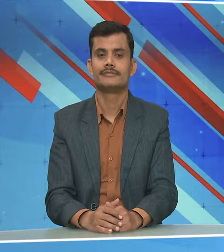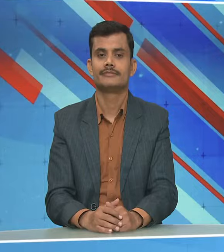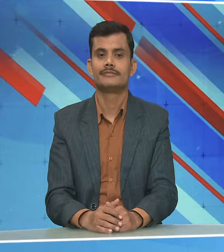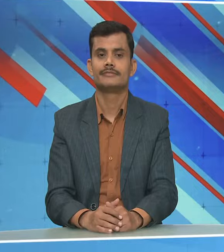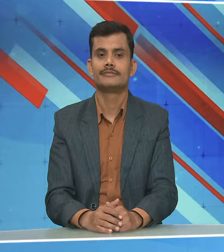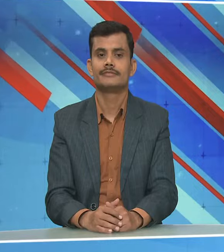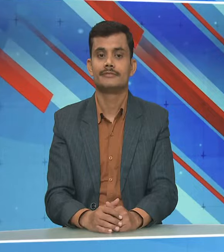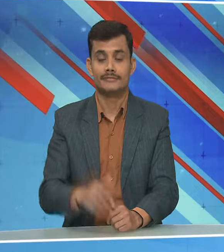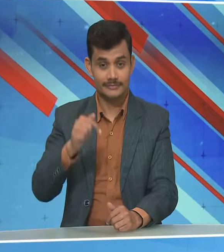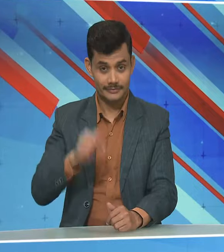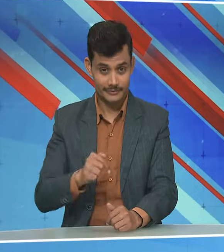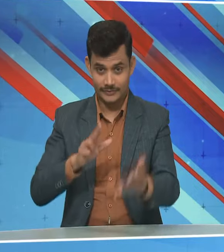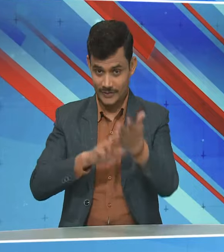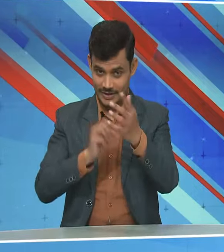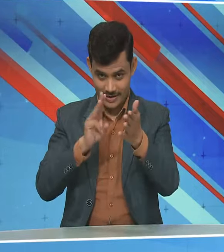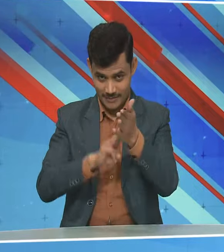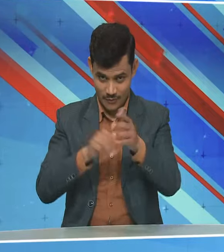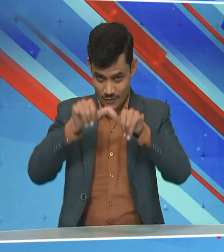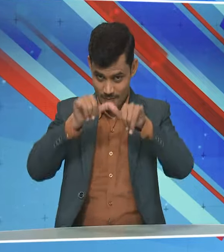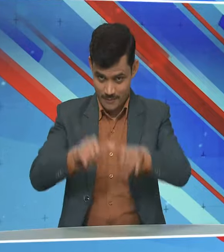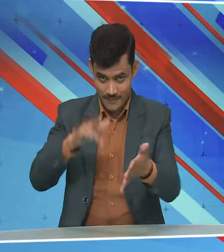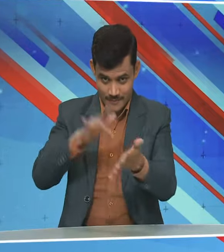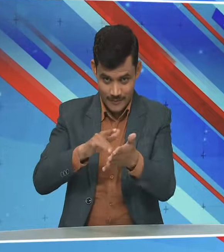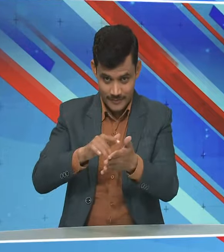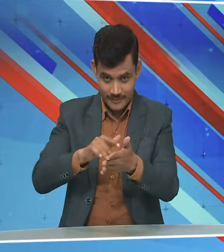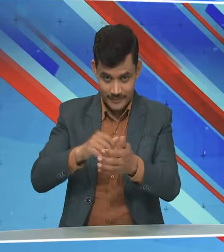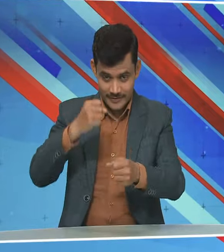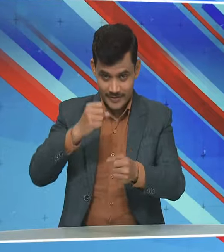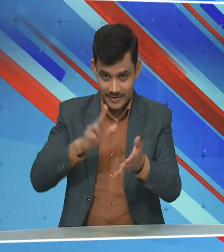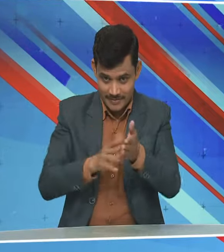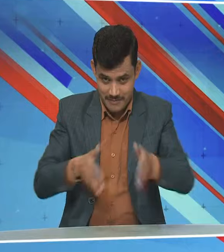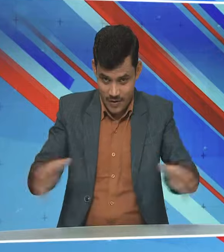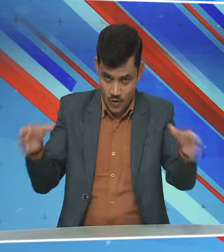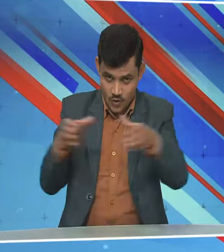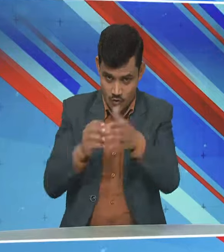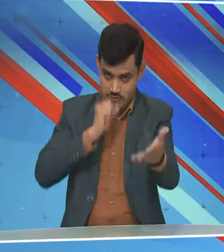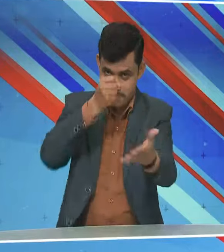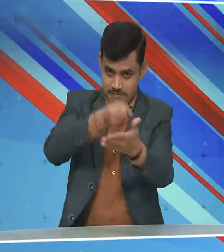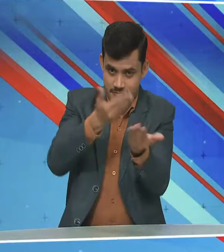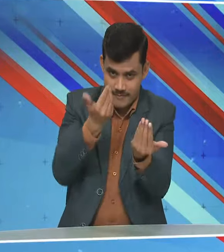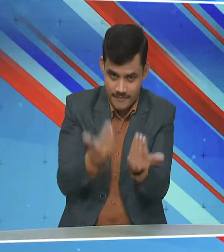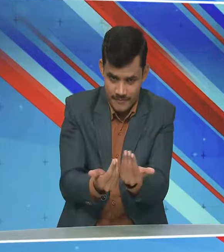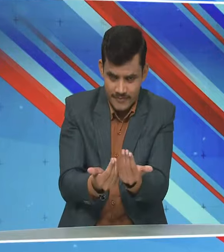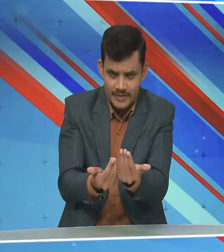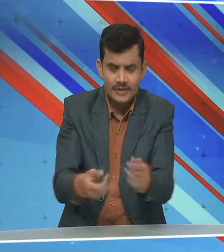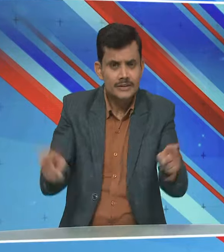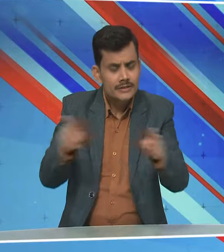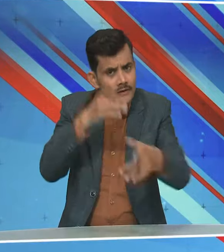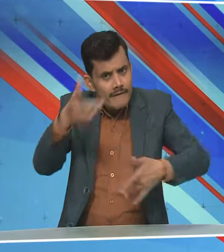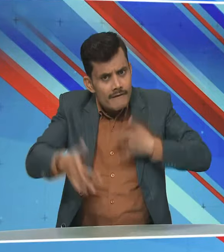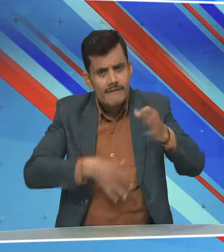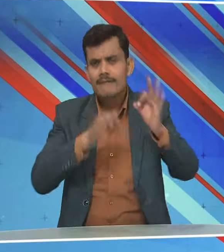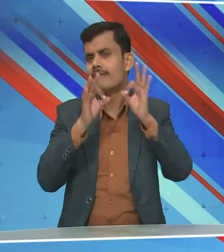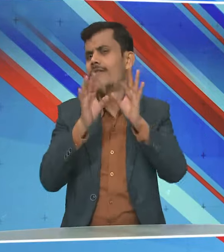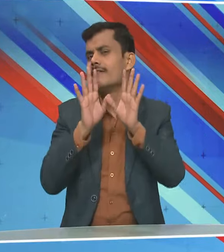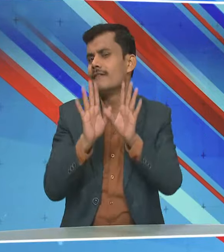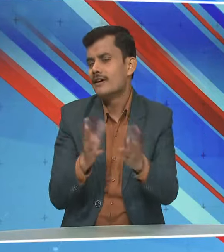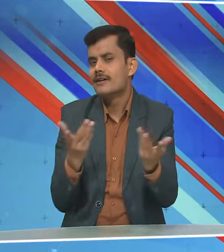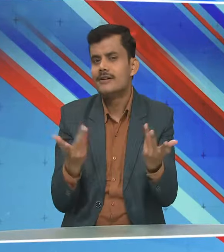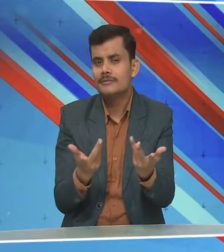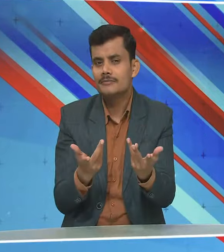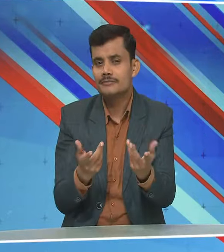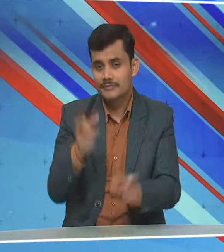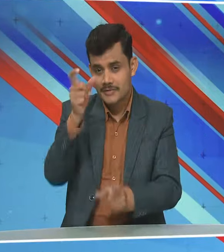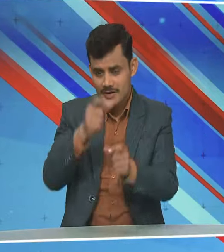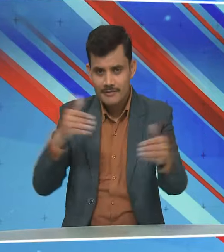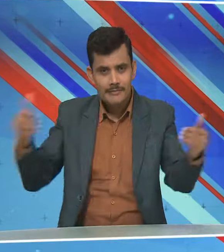मैं नमोगाट पर हूँ नर्मदा ग्रूप आ चुका है और मुझे बहुत अच्छा लगा कि यह